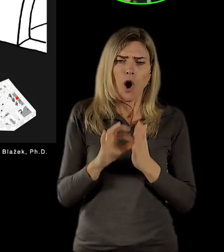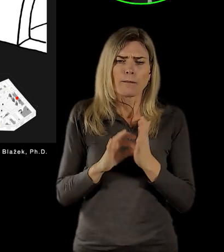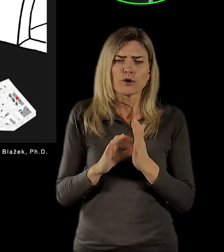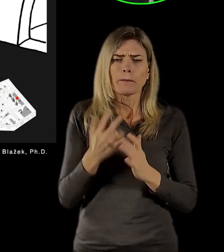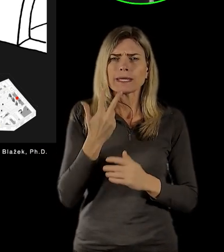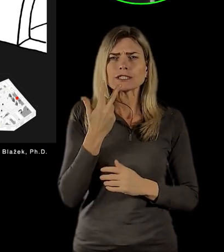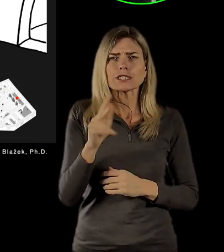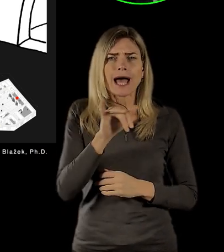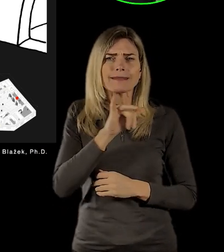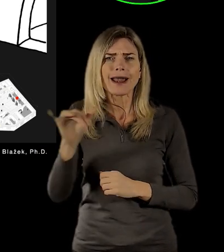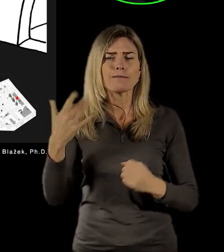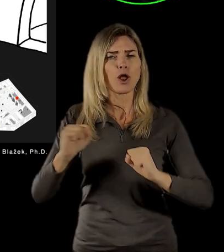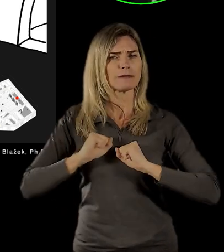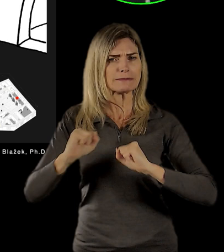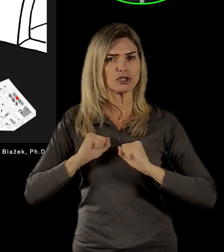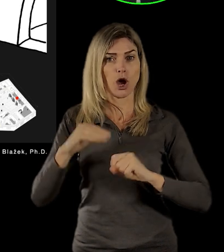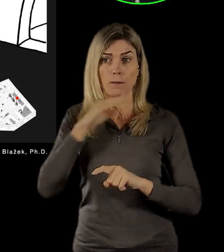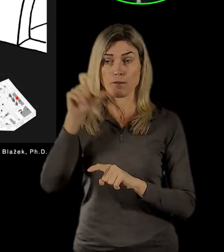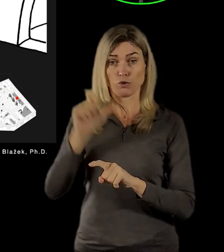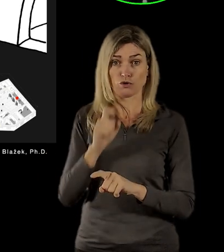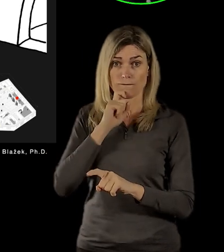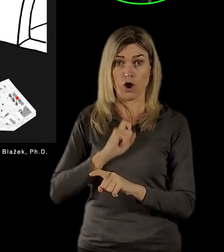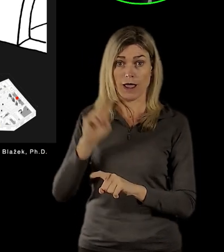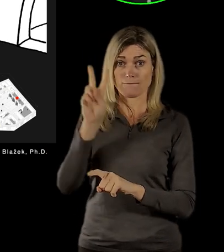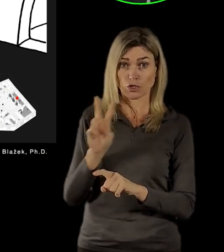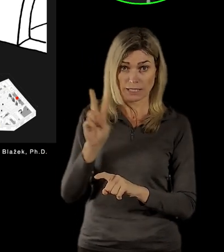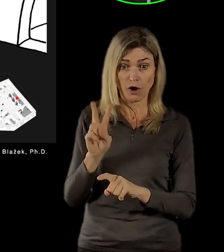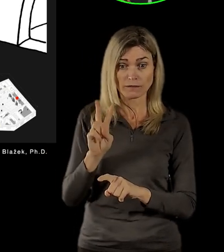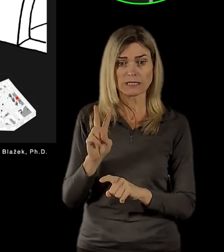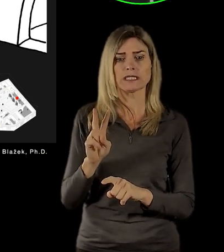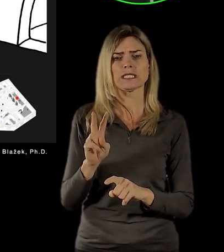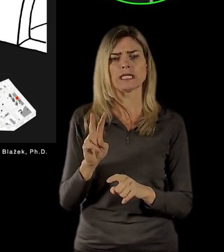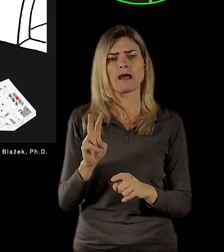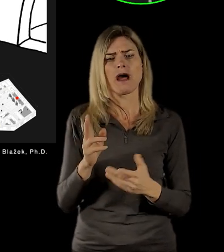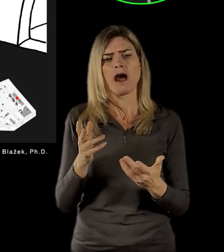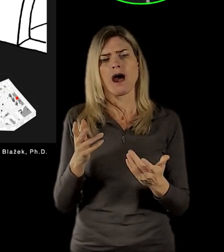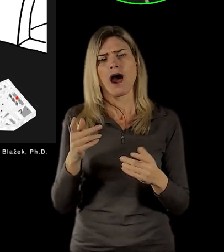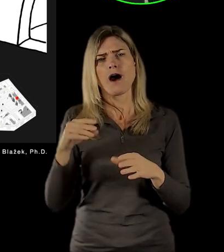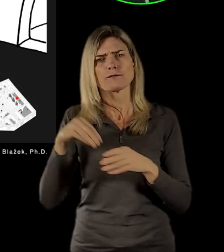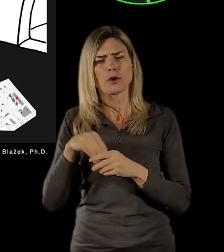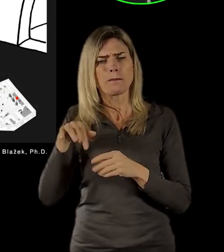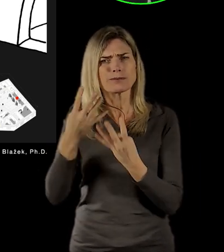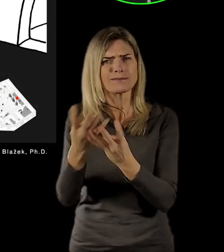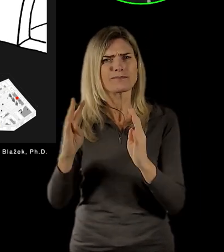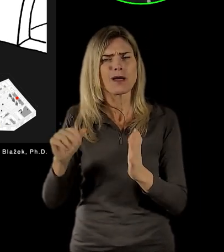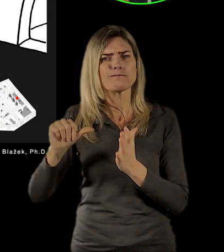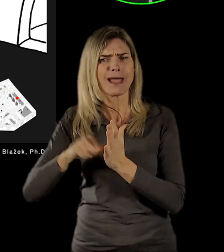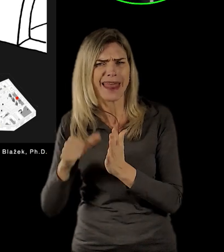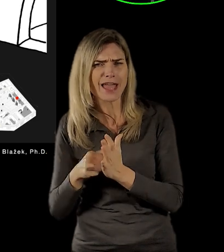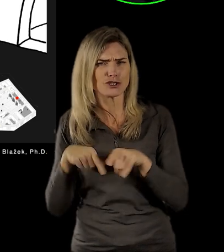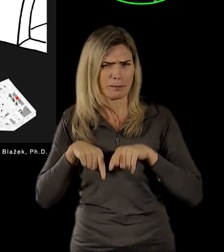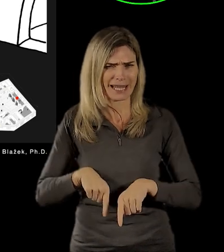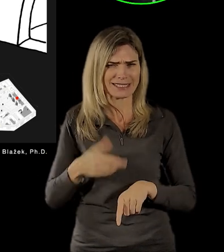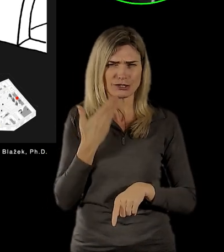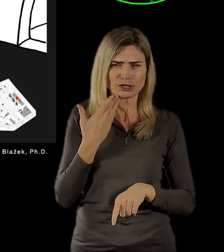letech, kde ten Vojcechovský velí je trošku stranou od ostatních, včetně Beneše a jako by už